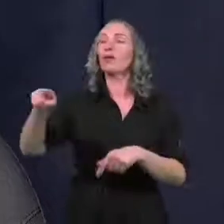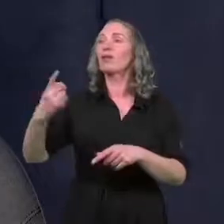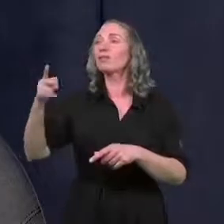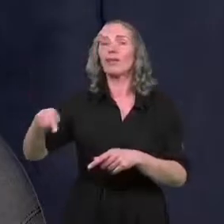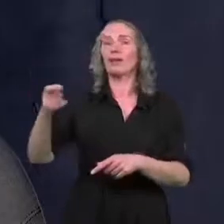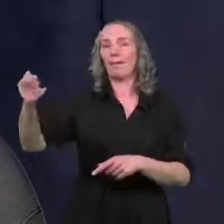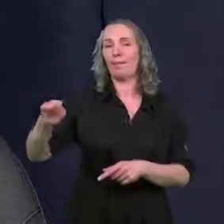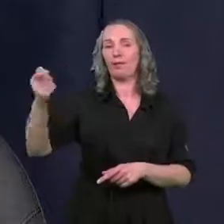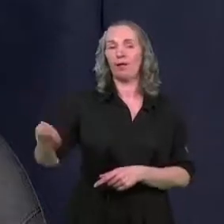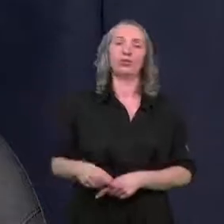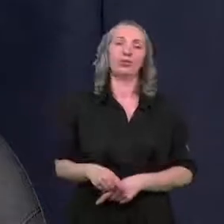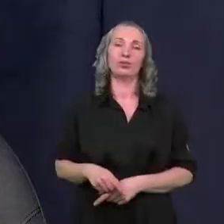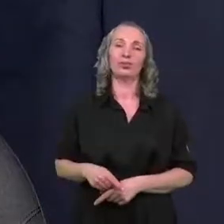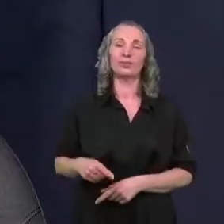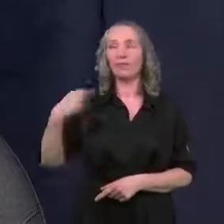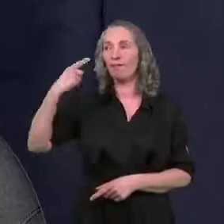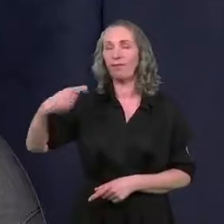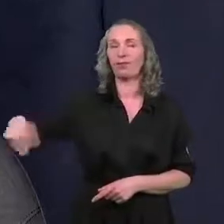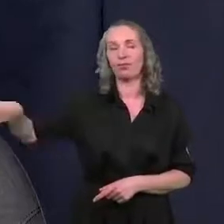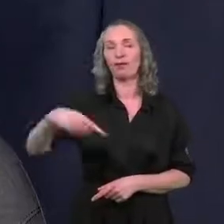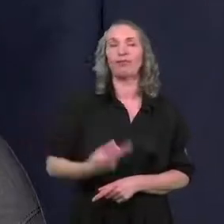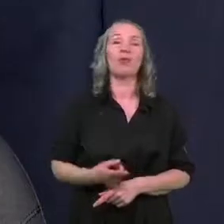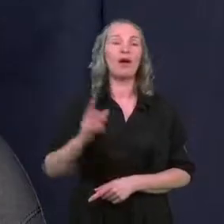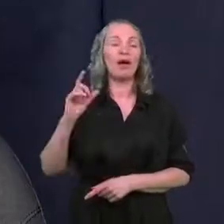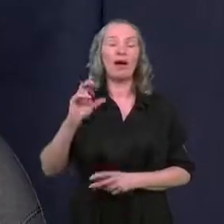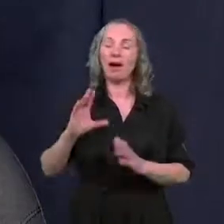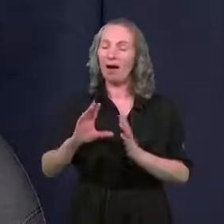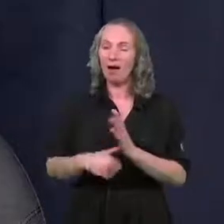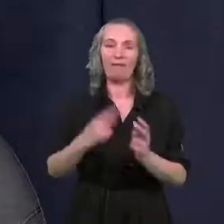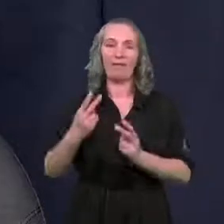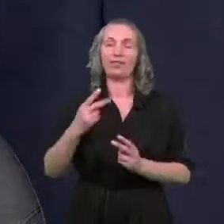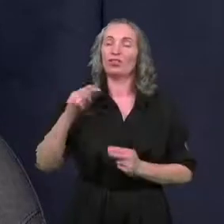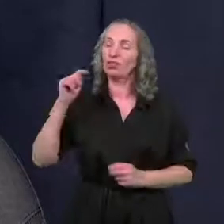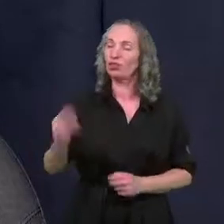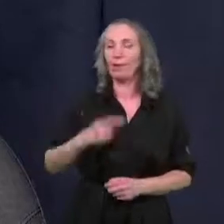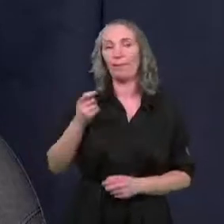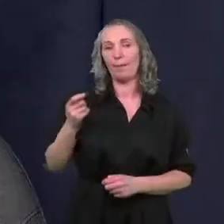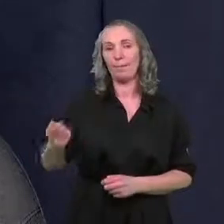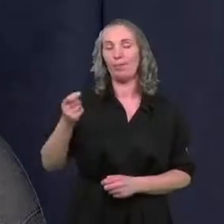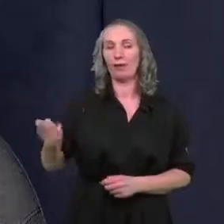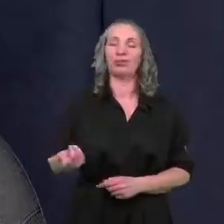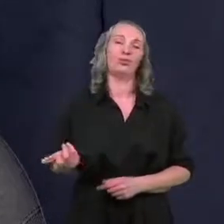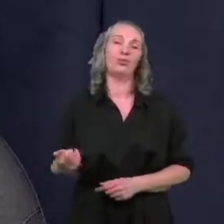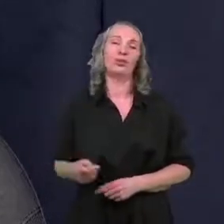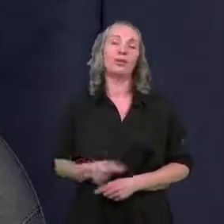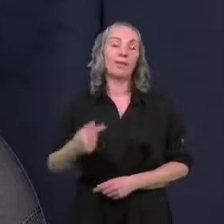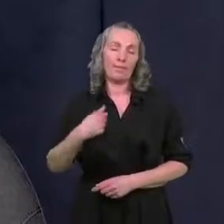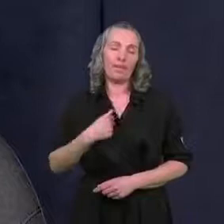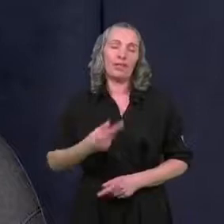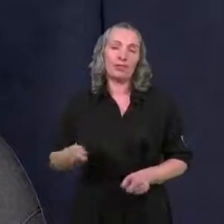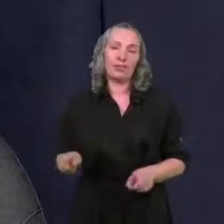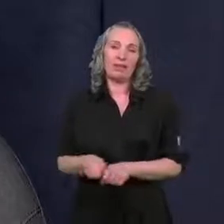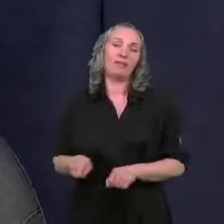spotykają na rynku włocławskim. Ale podkreślam, czynsze trzeba będzie płacić. Bo my też,